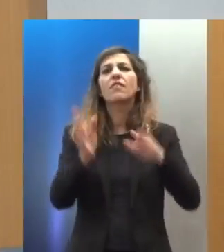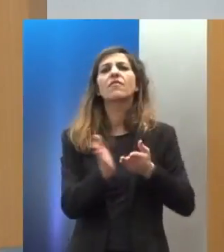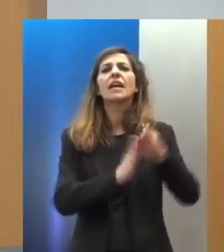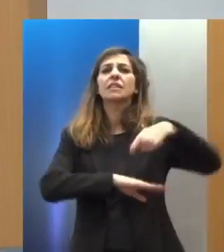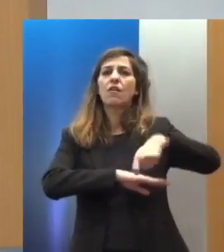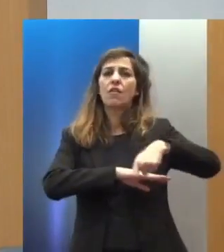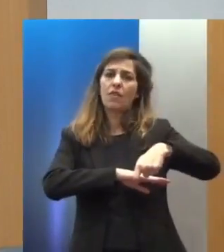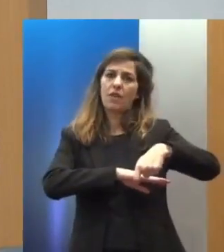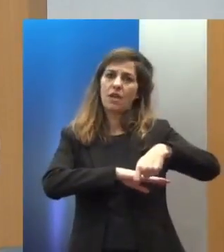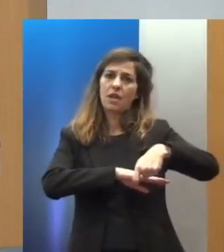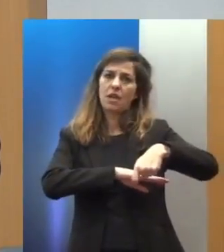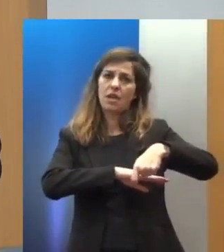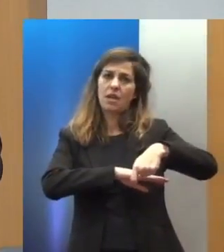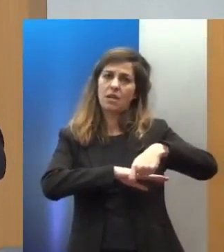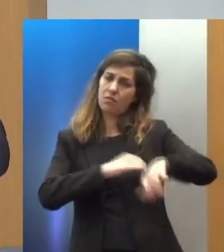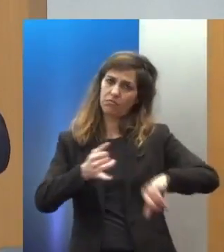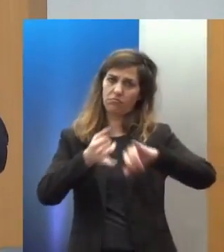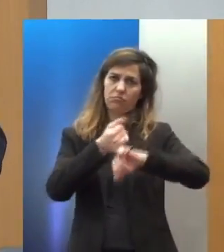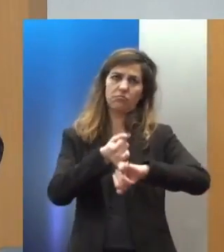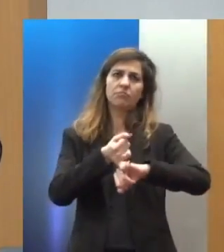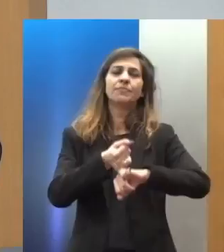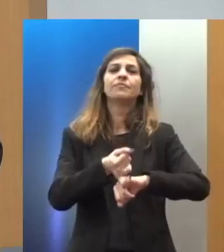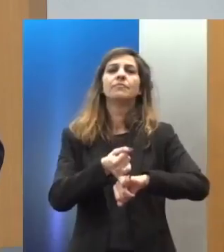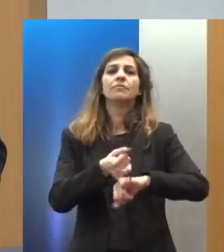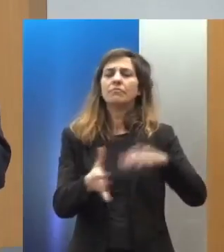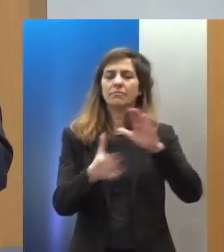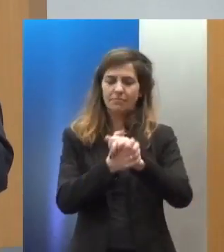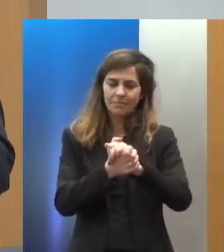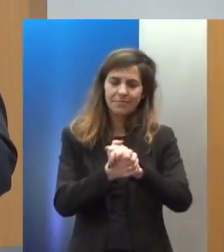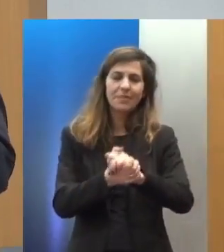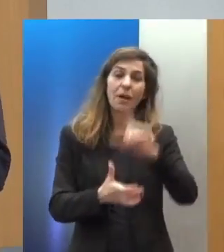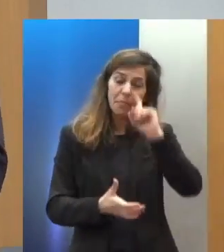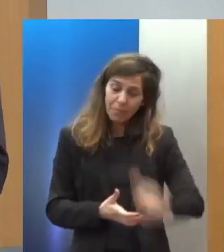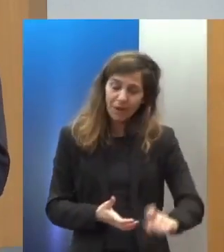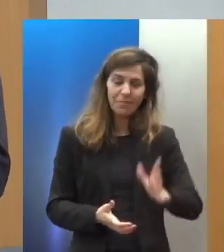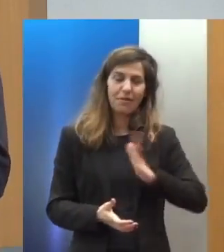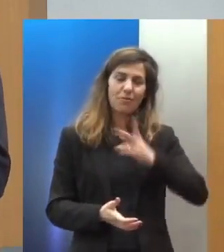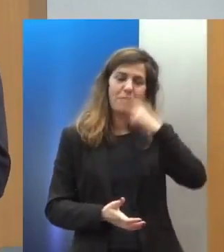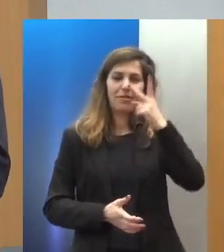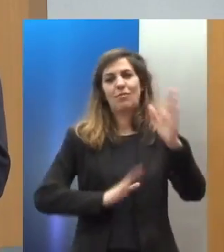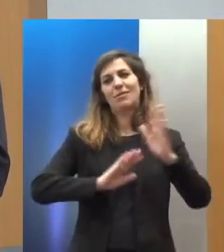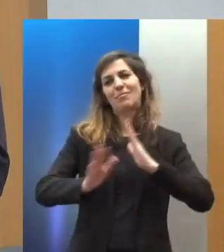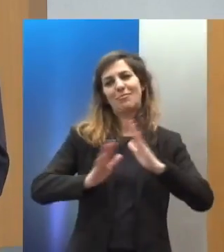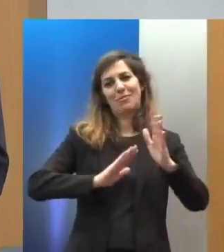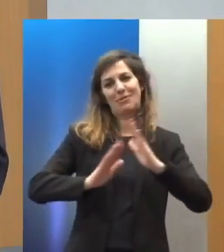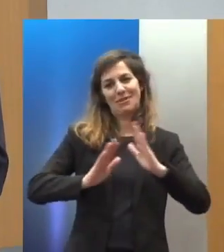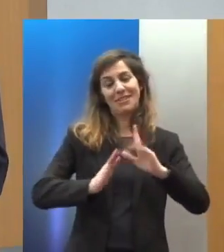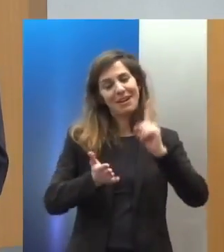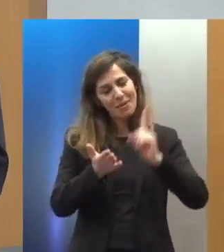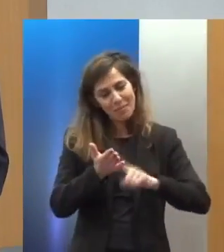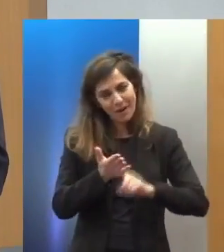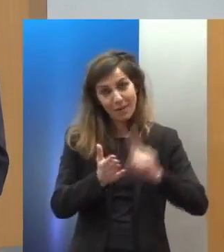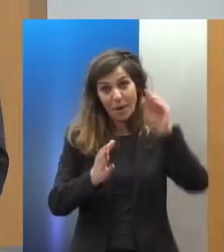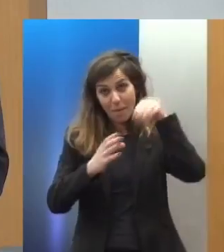της παρουσίας της ενώπιον των διεθνών οργάνων προστασίας των δικαιωμάτων του ανθρώπου. Πρέπει να επιδιώξουμε και να εντάξουμε στην